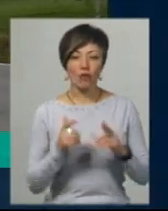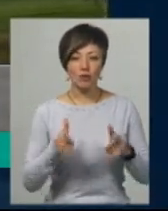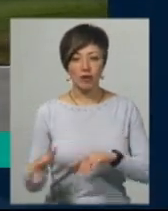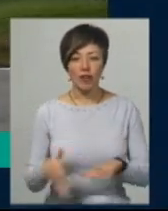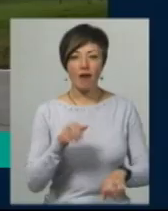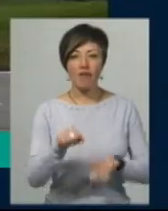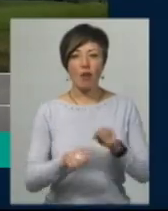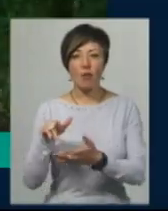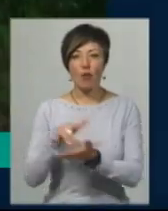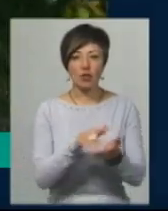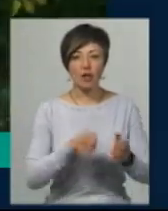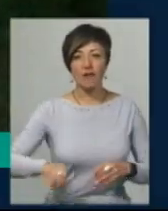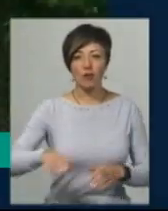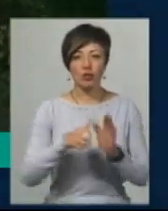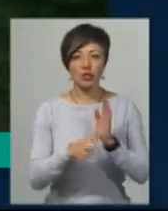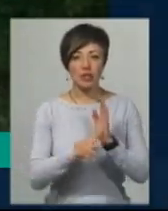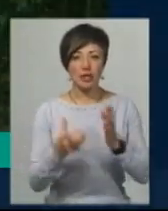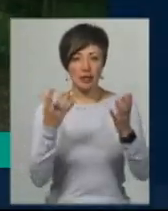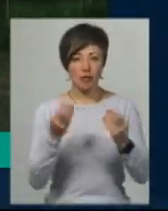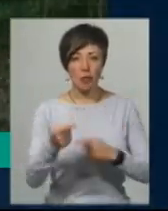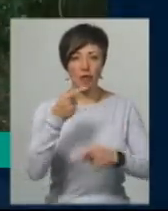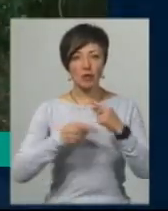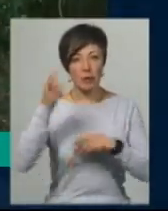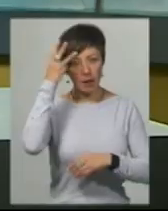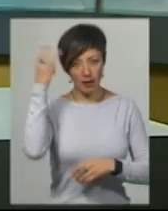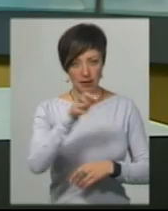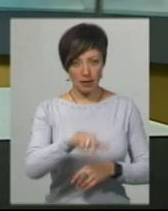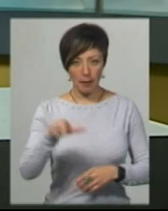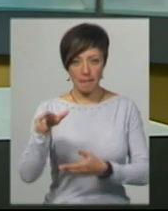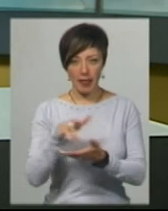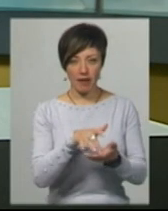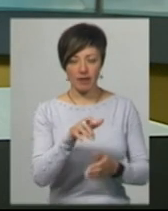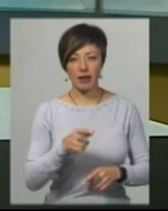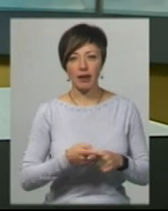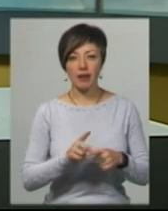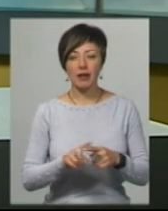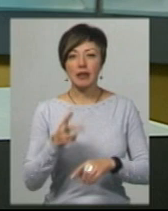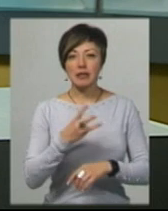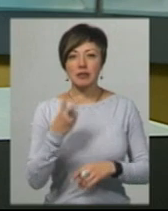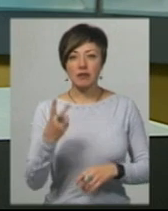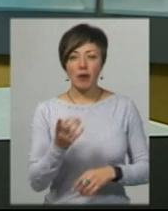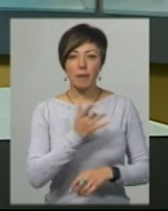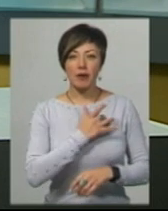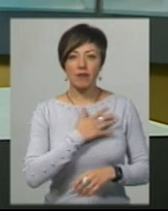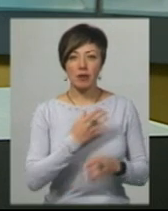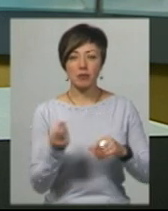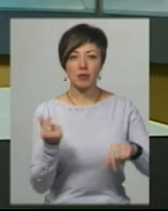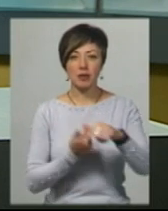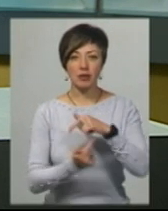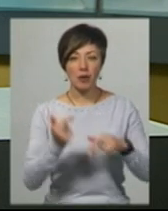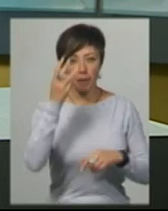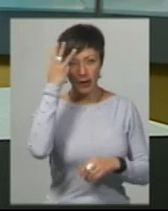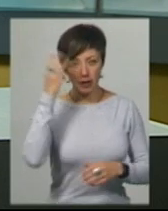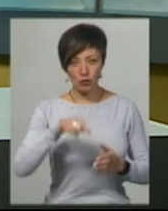Європою за 60 днів повернулися хмельницькі мандрівники. 32 приватні підприємця малого бізнесу